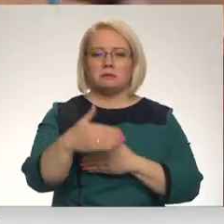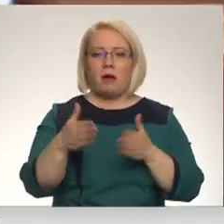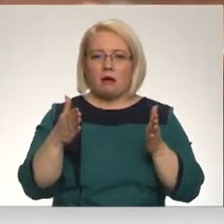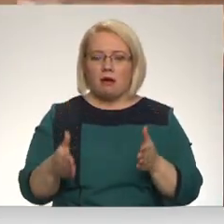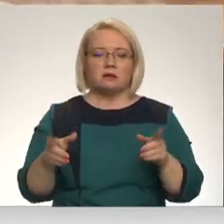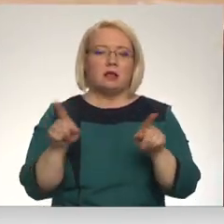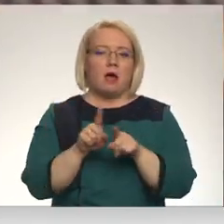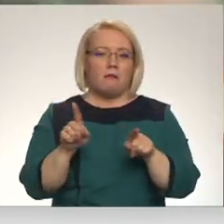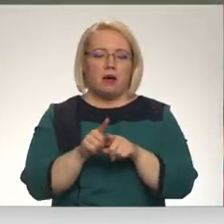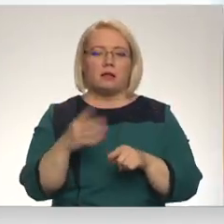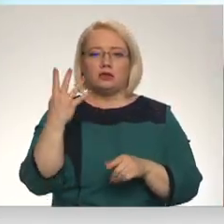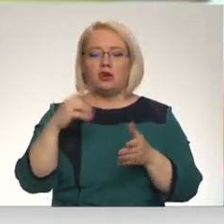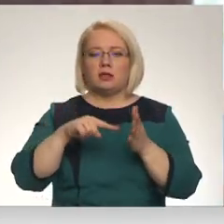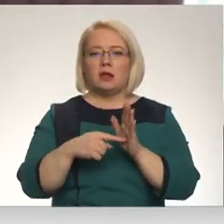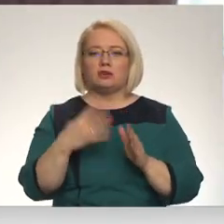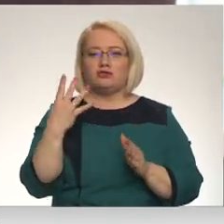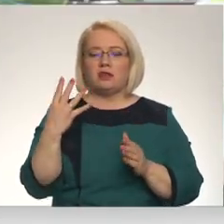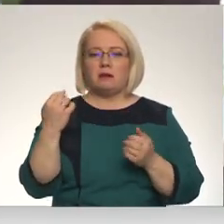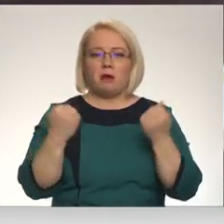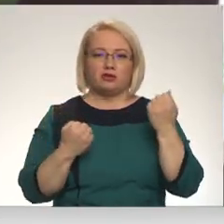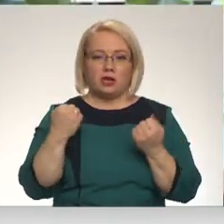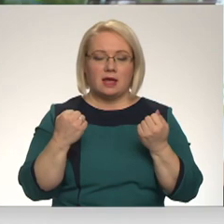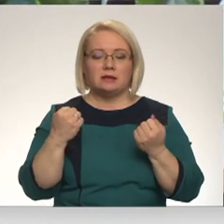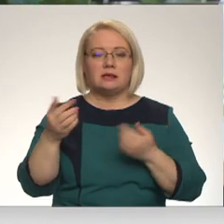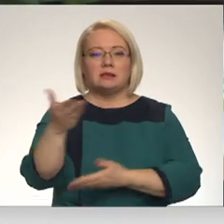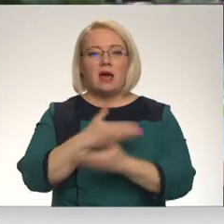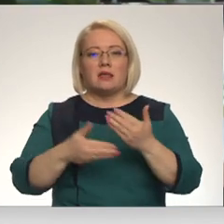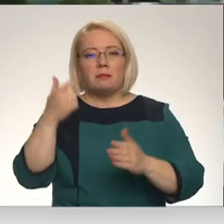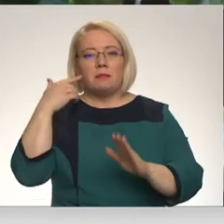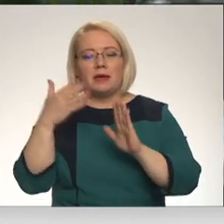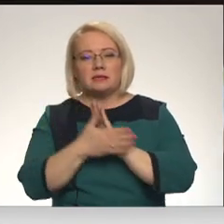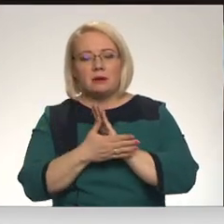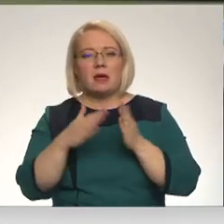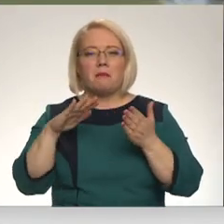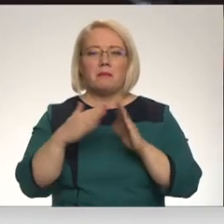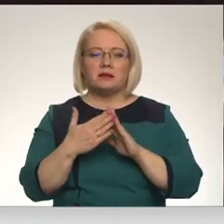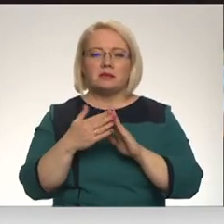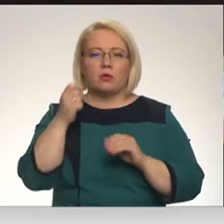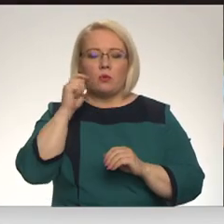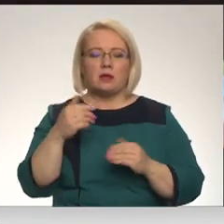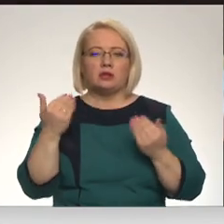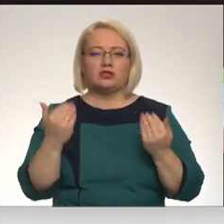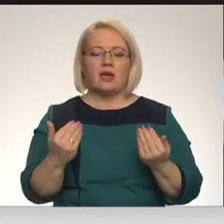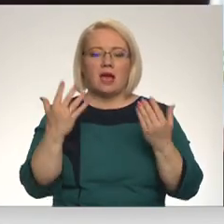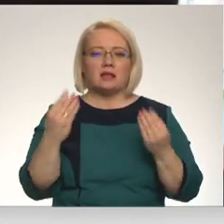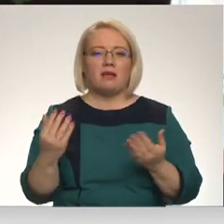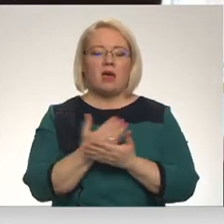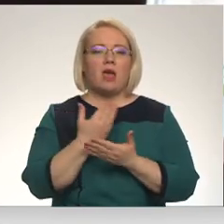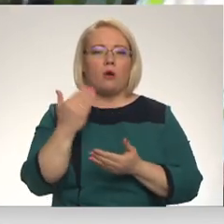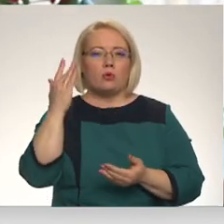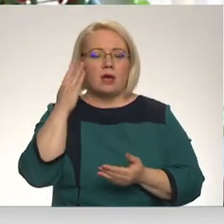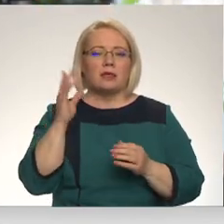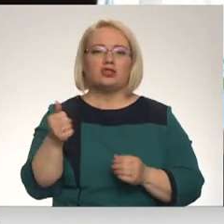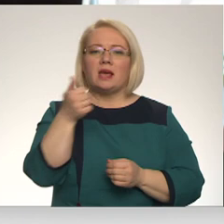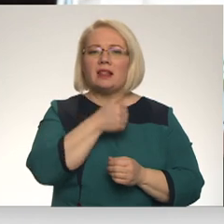un tāpat arī četreiz četru mašīnas. Sadarbības izpratnē ar pilsētām Ukraiņā šais dienās iegūs jaunu jēgu tieši individuāli